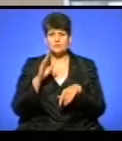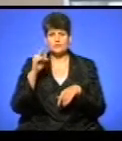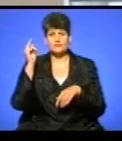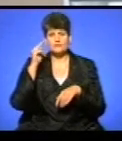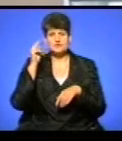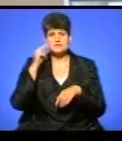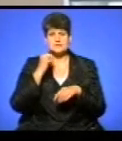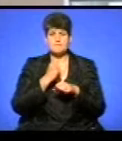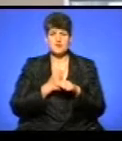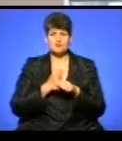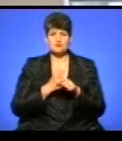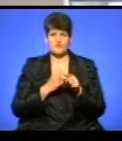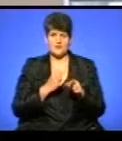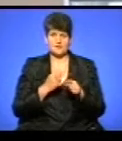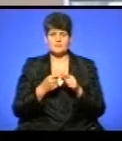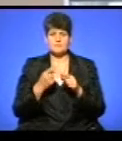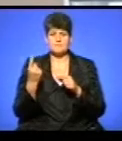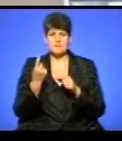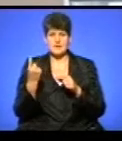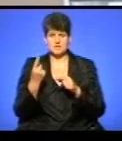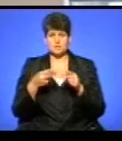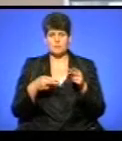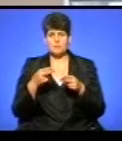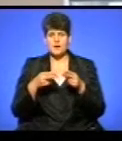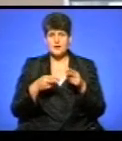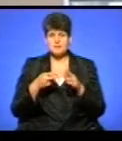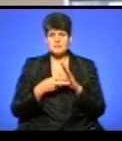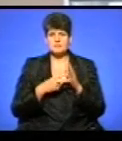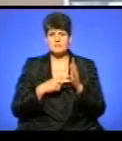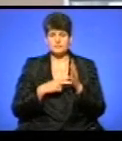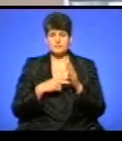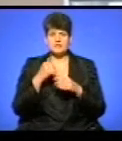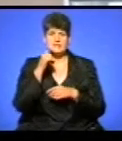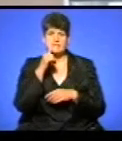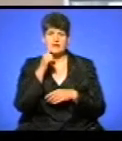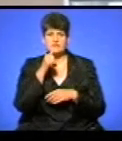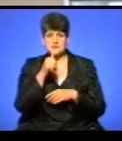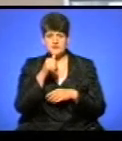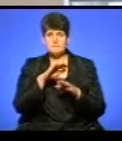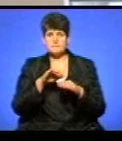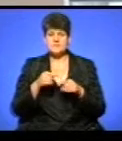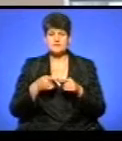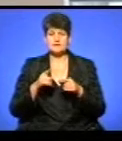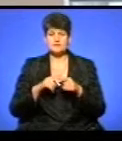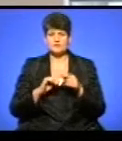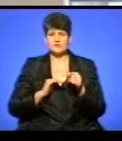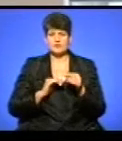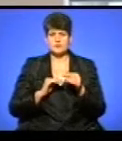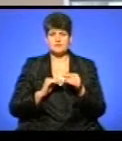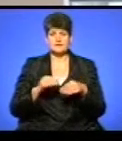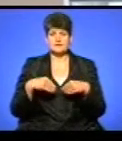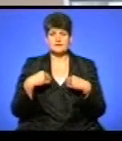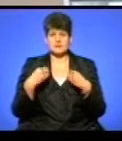вчитися працювати. Перша операція з його використанням запланована уже на завтра. Після цього фірма-постачальник